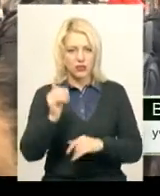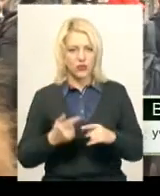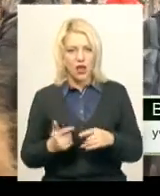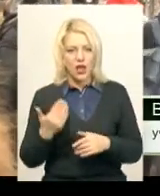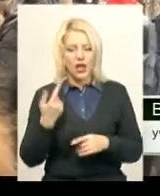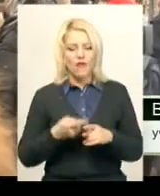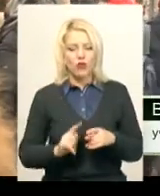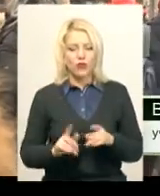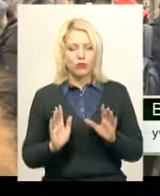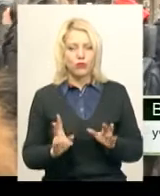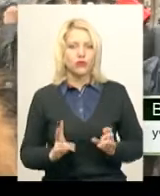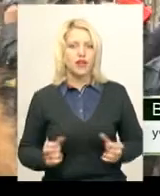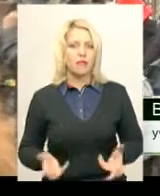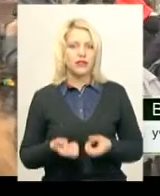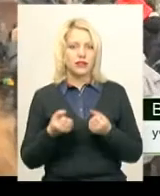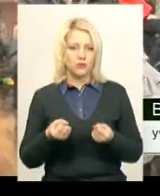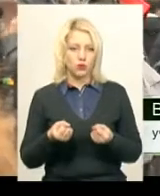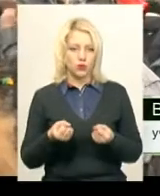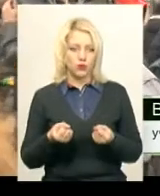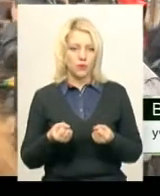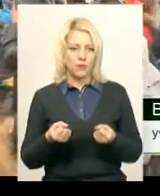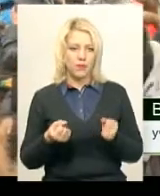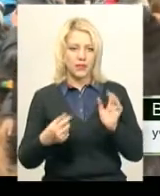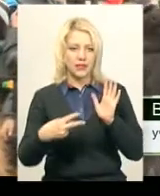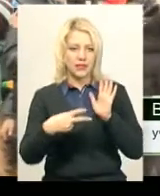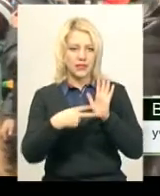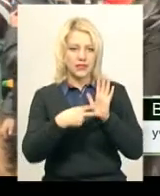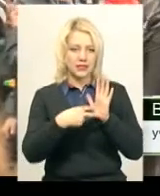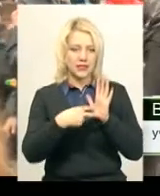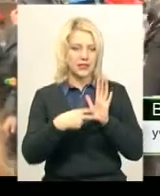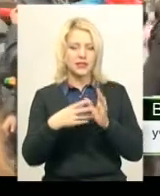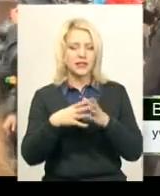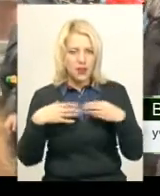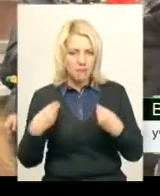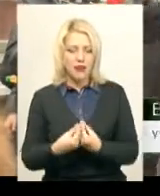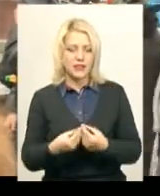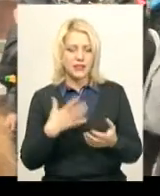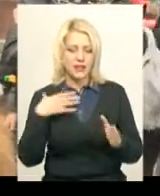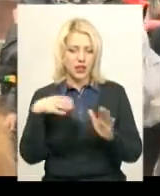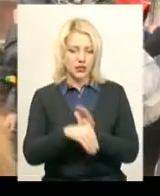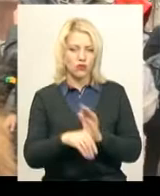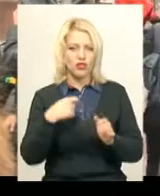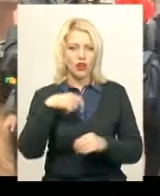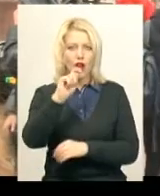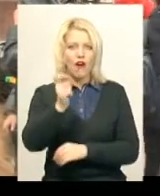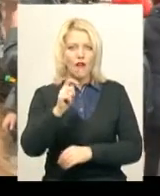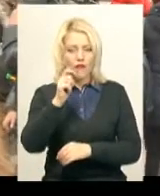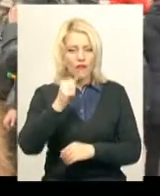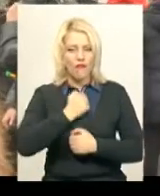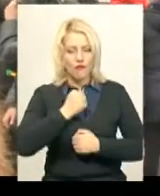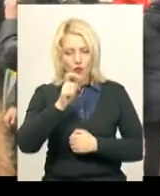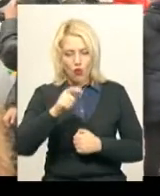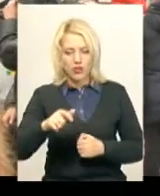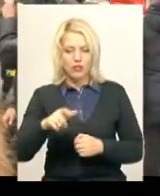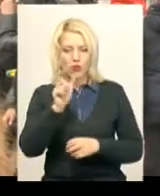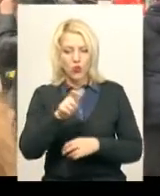підтримку сімей загинувших бойнів і людей, які